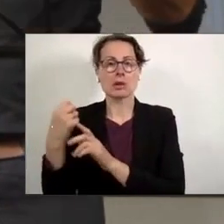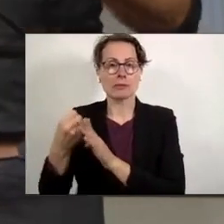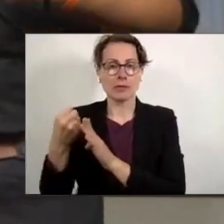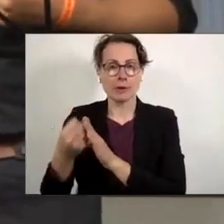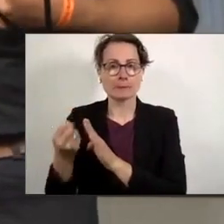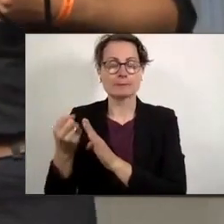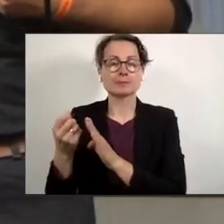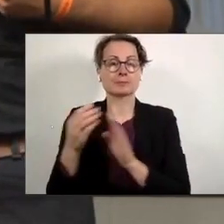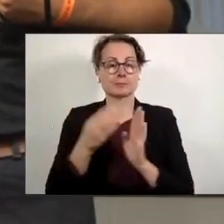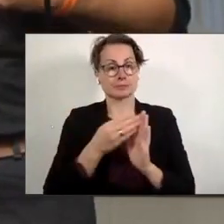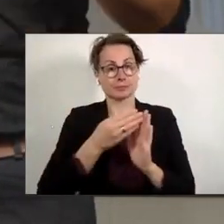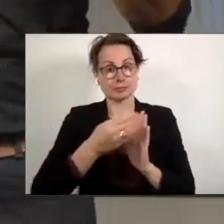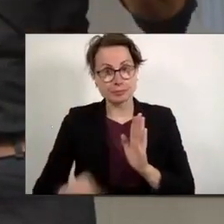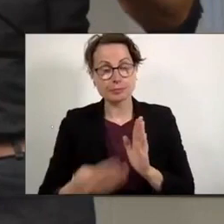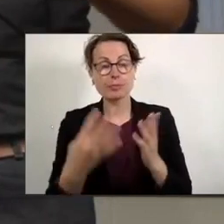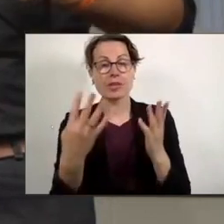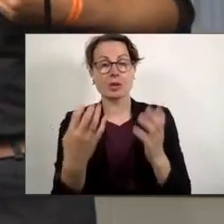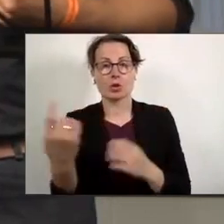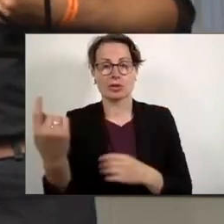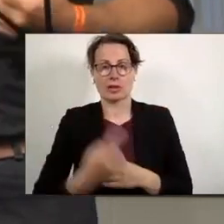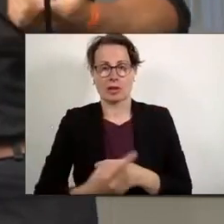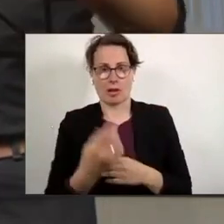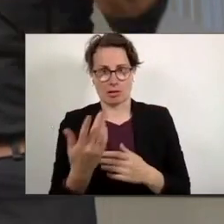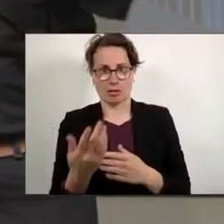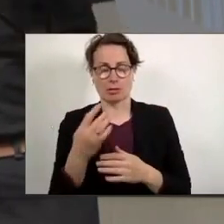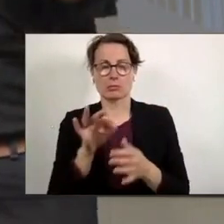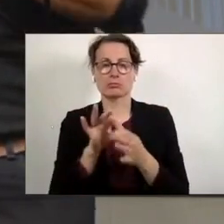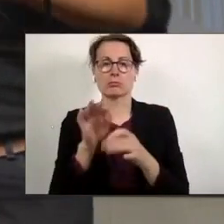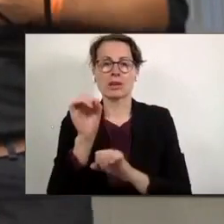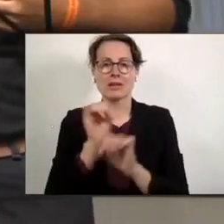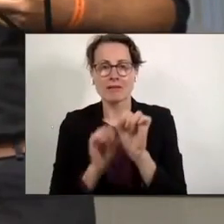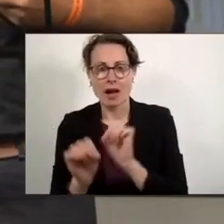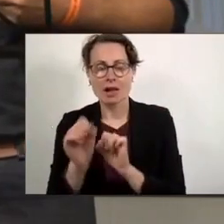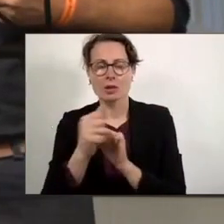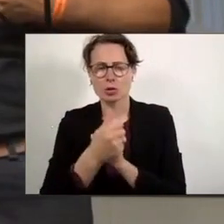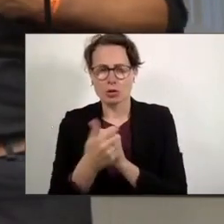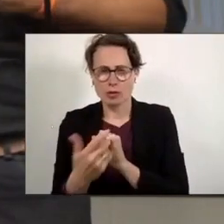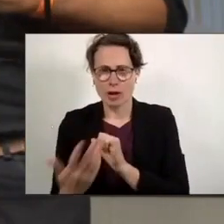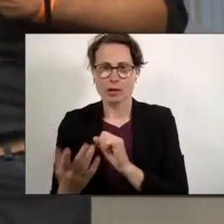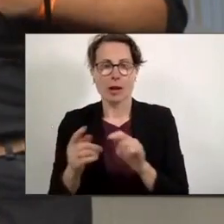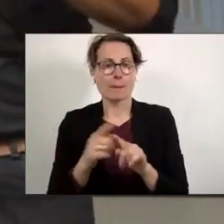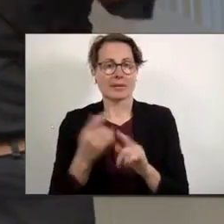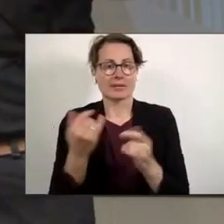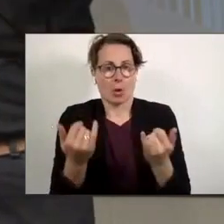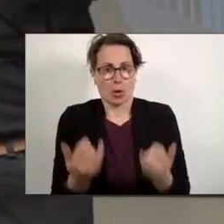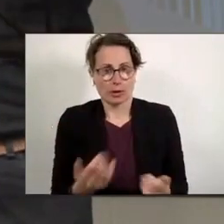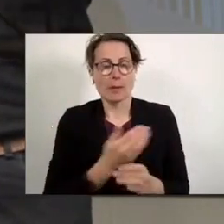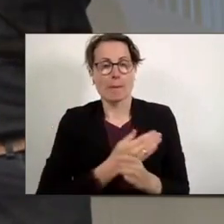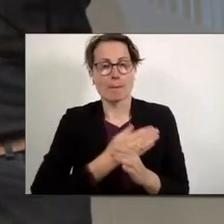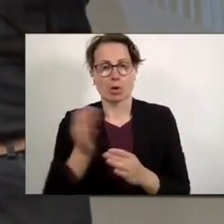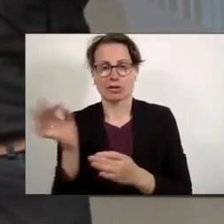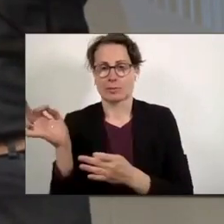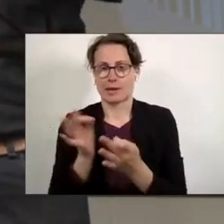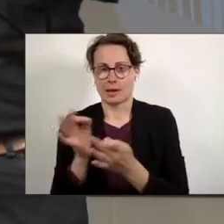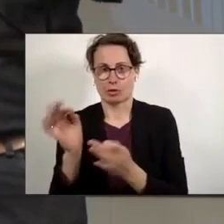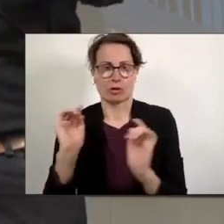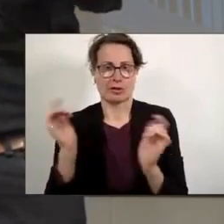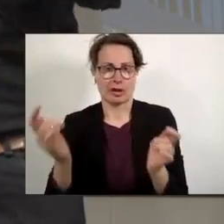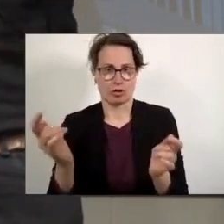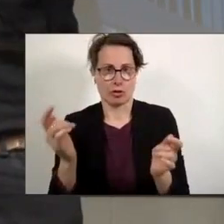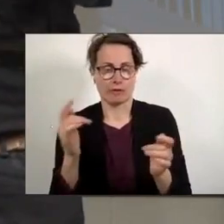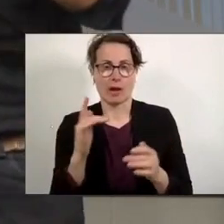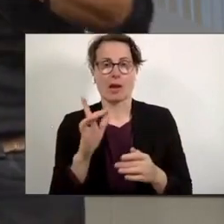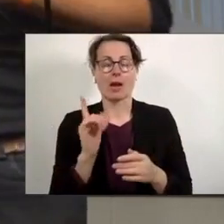im Nachgang des Mauerfalls die ganze Frage der Gewalt und eben bis heute zur Geburt der postmigrantischen Gesellschaft. Also der Mauerfall da drin als eine